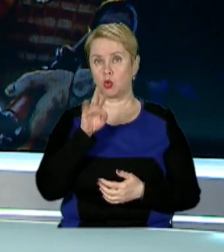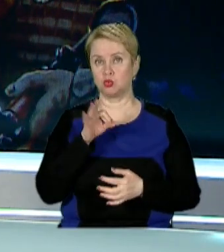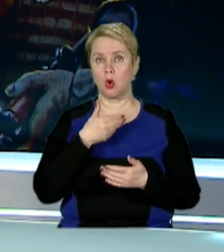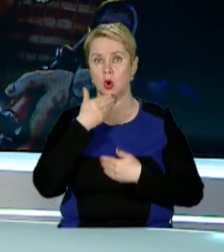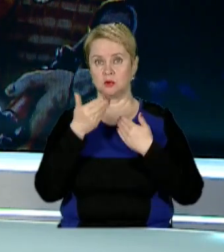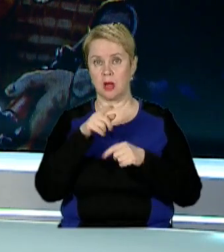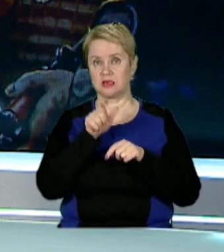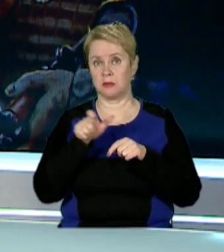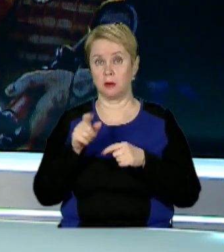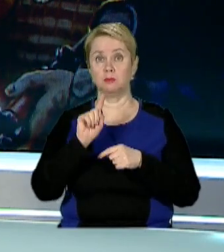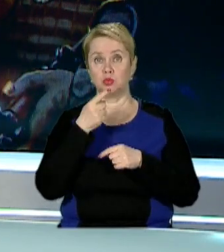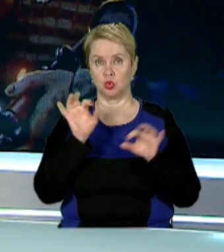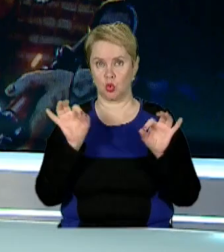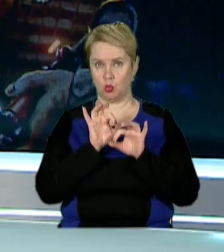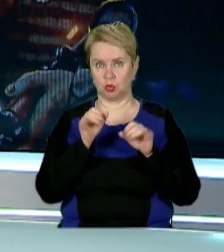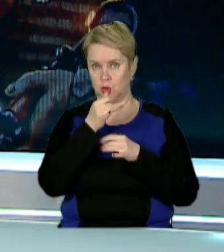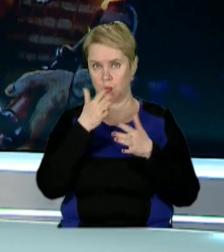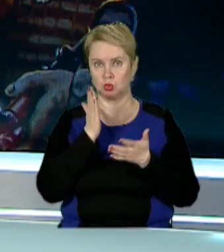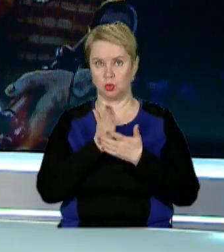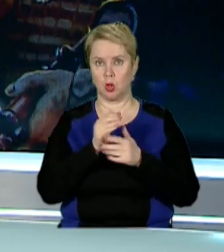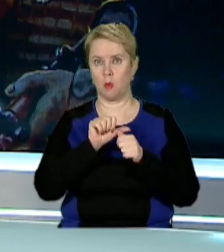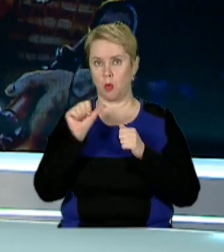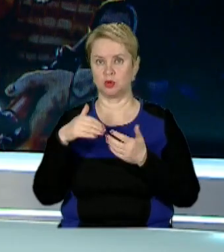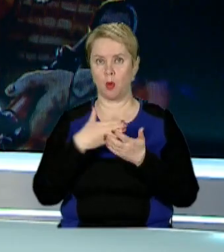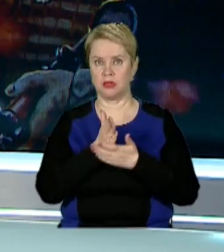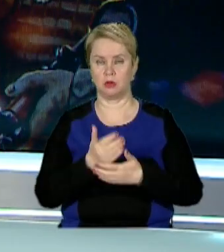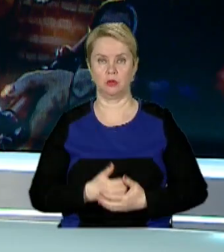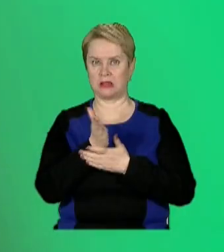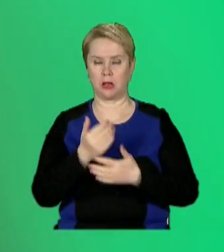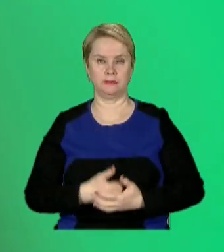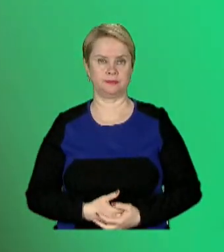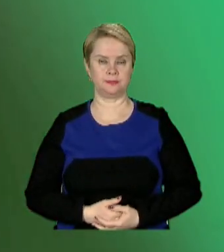розпитав експертів, чому музика не може бути поза політикою.